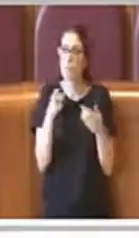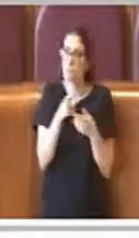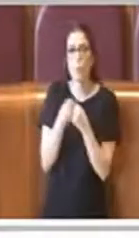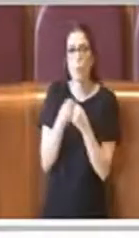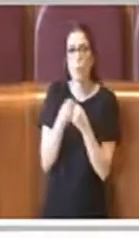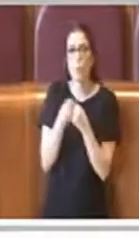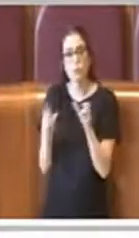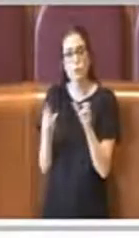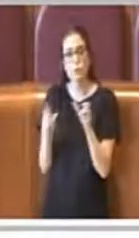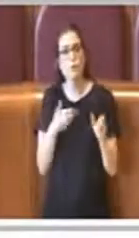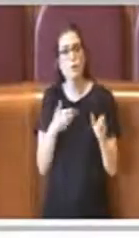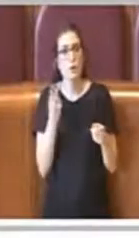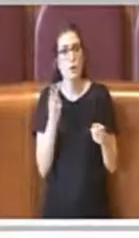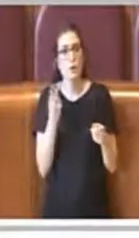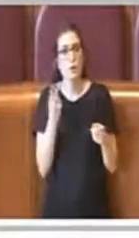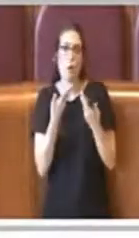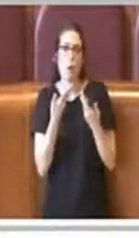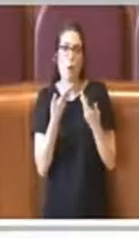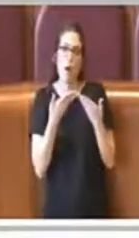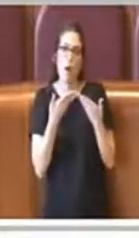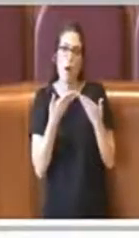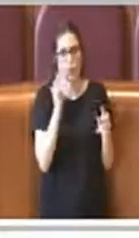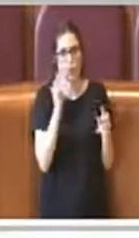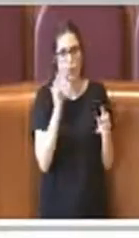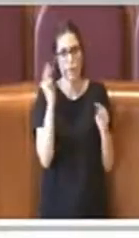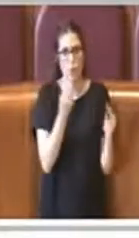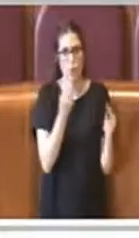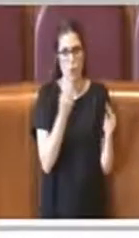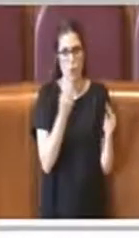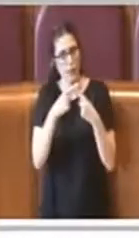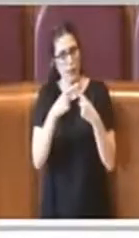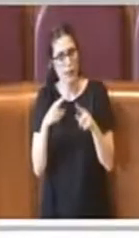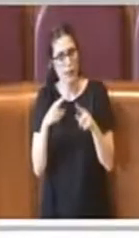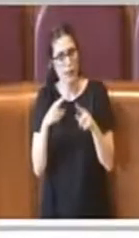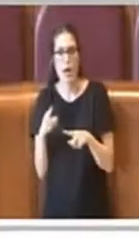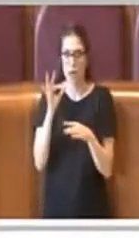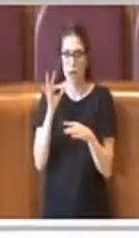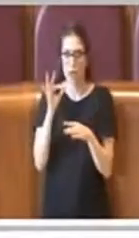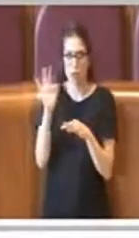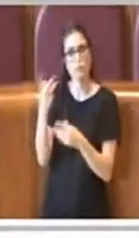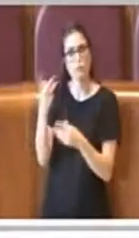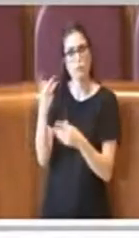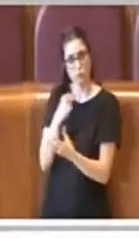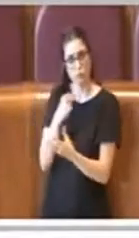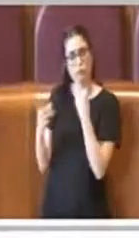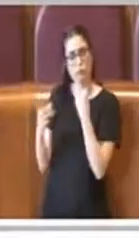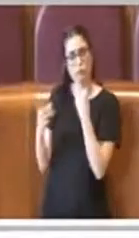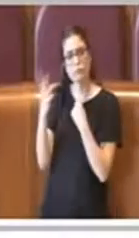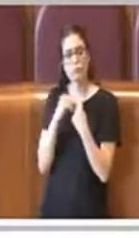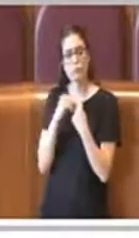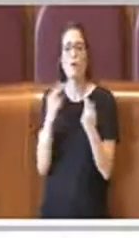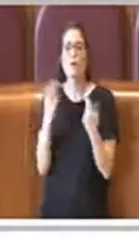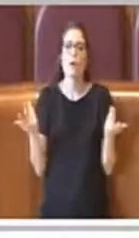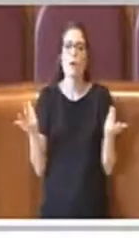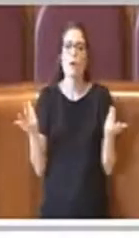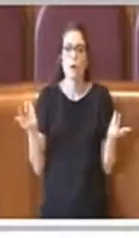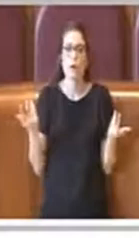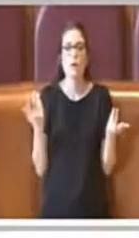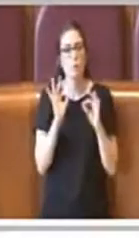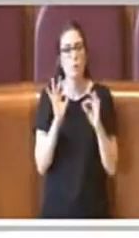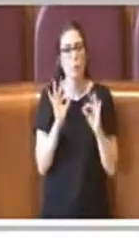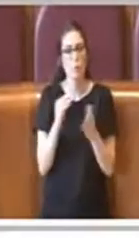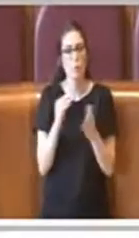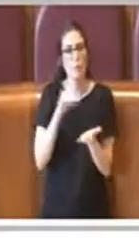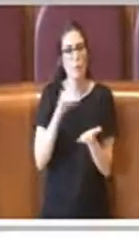ci fosse una buona apertura rispetto a questo regolamento, pur con le visioni diverse che sono stati espresse dai miei colleghi